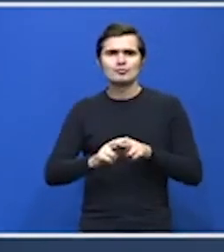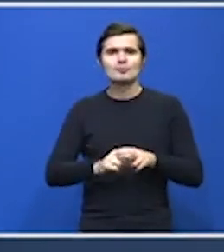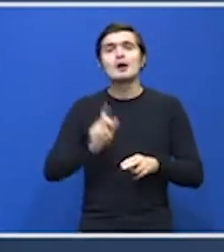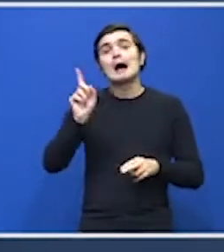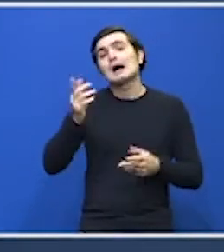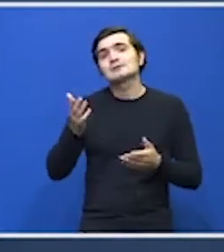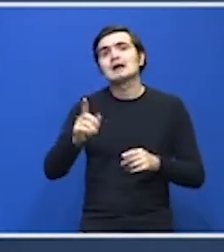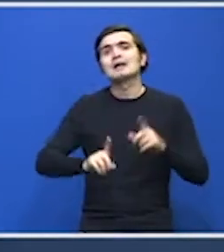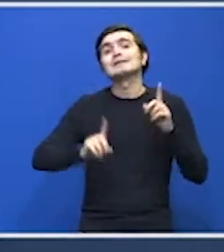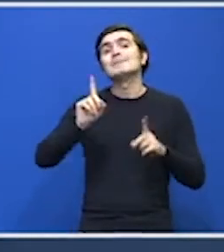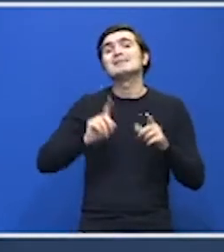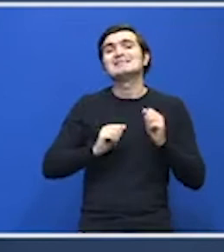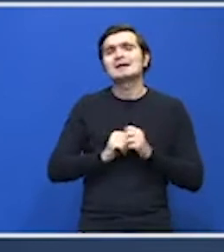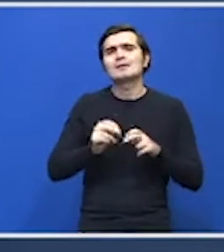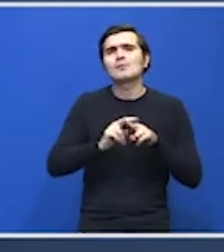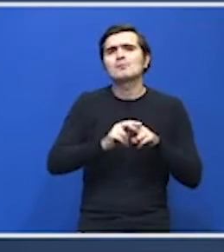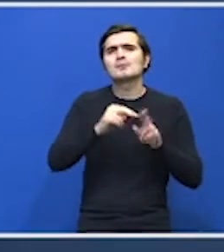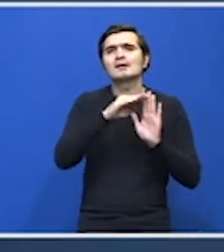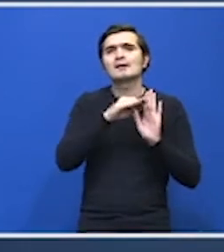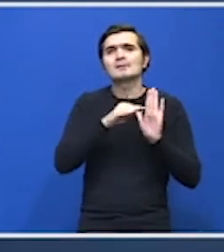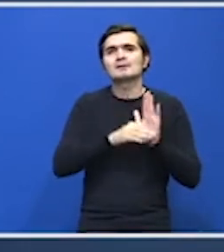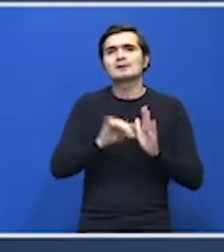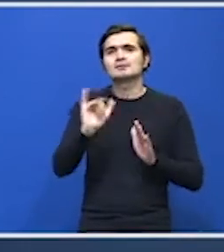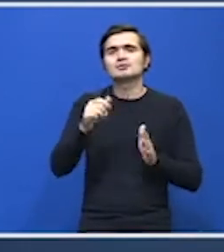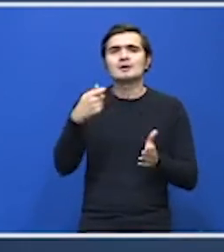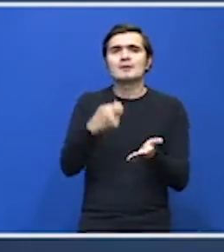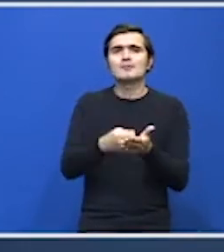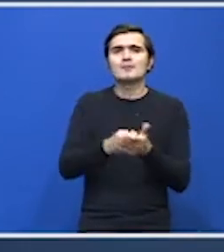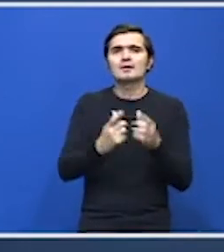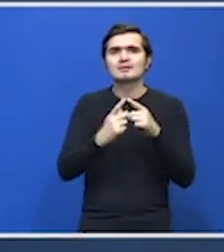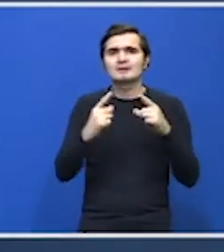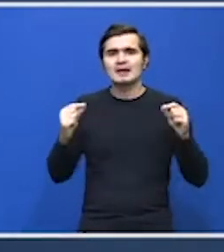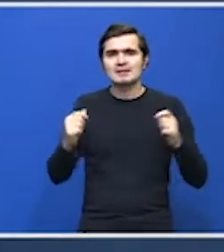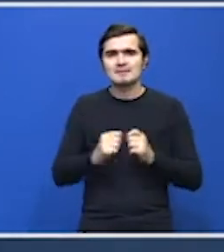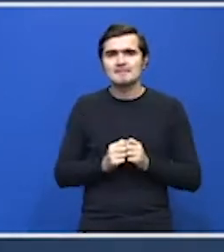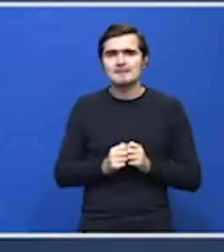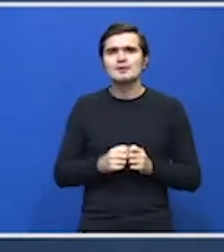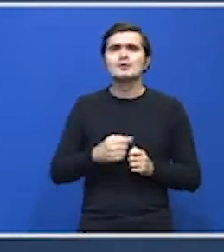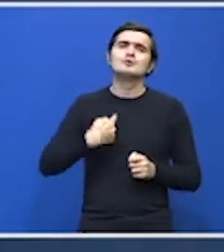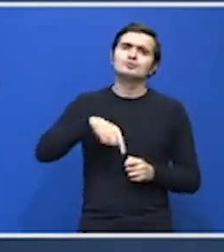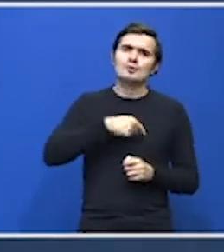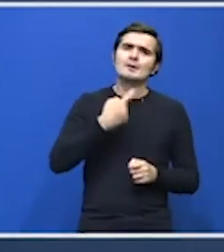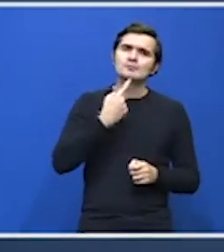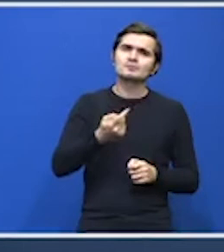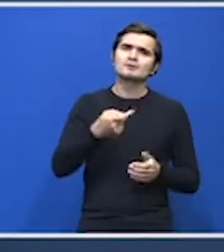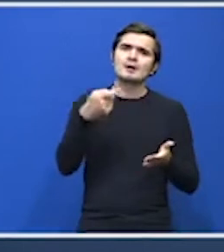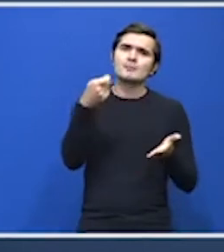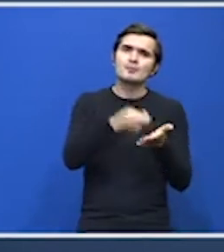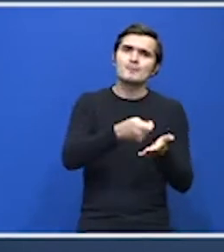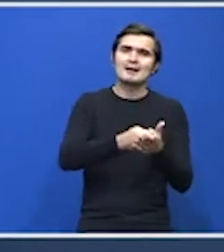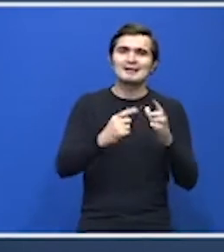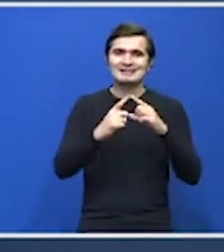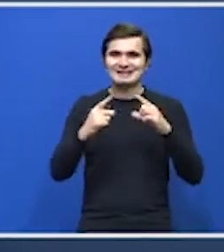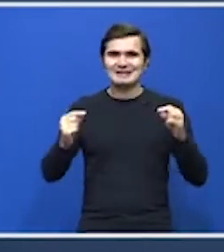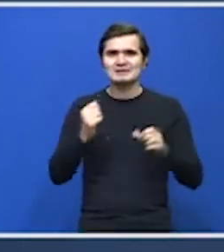cum reglementează cel care achiziționează aceste etichete. În principiu, noi am prevăzut ca achiziția de etichete